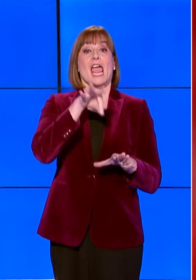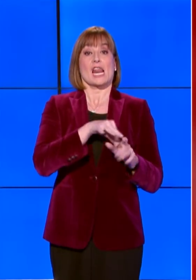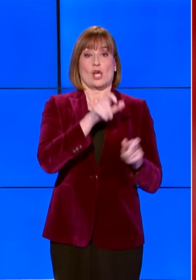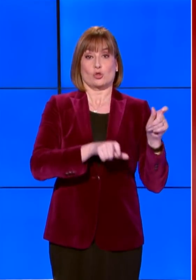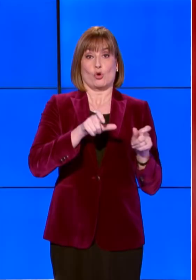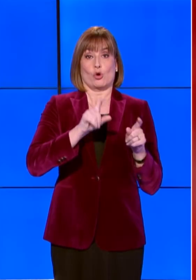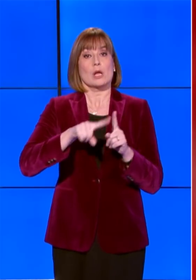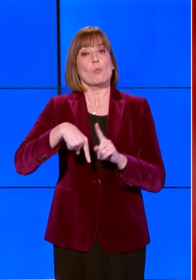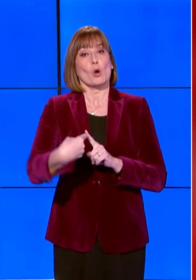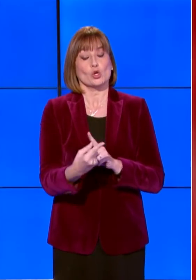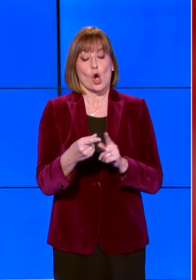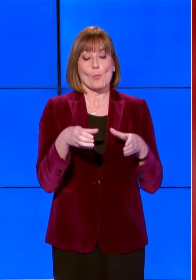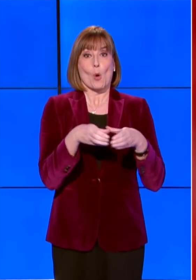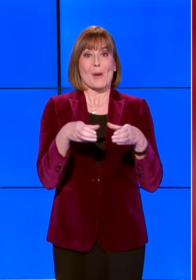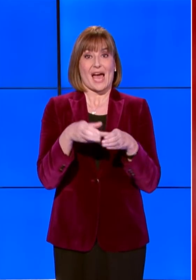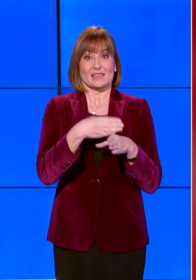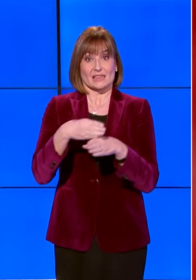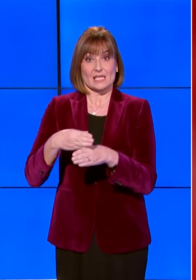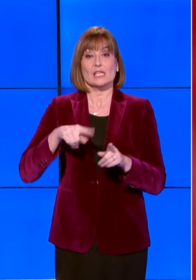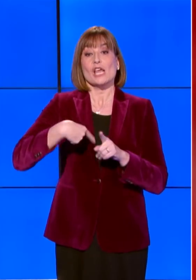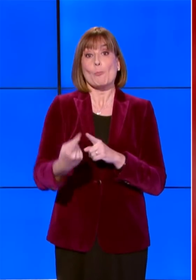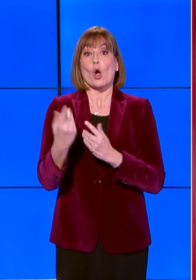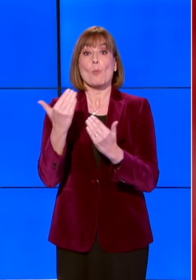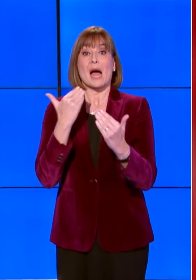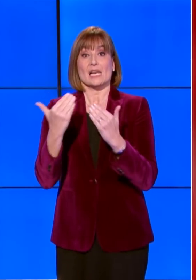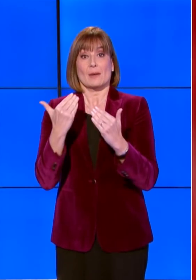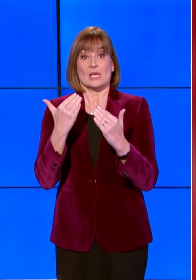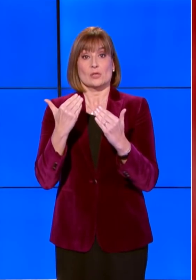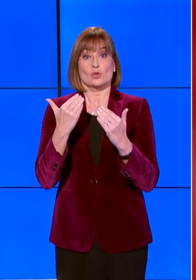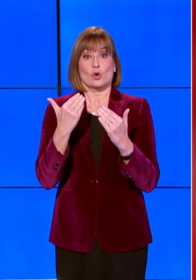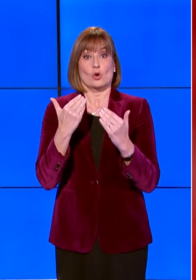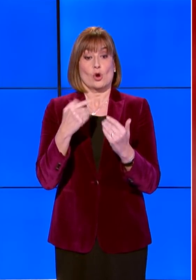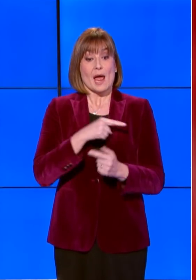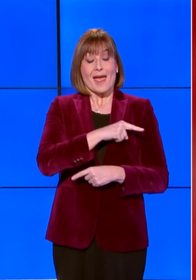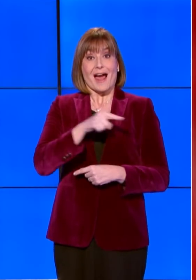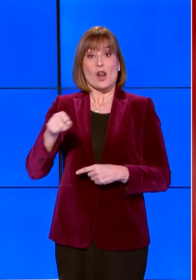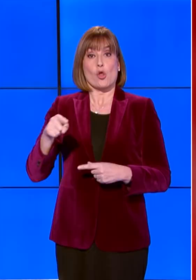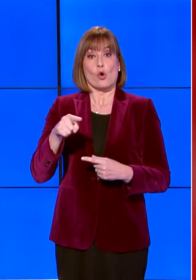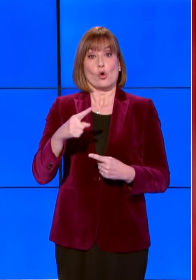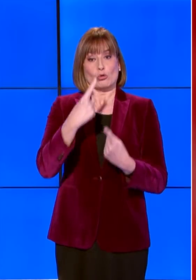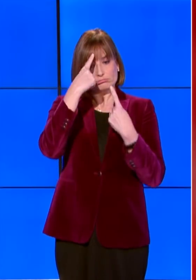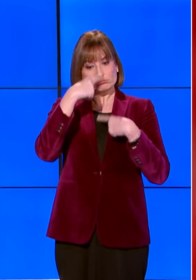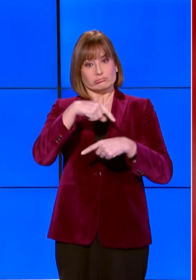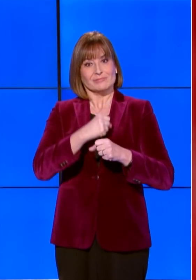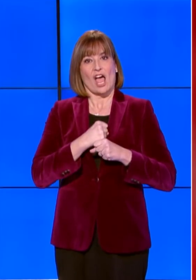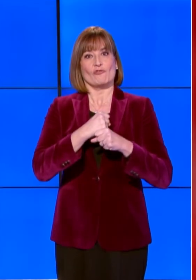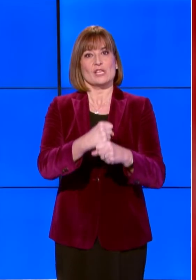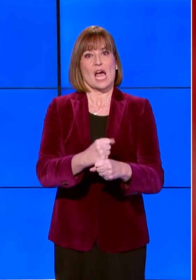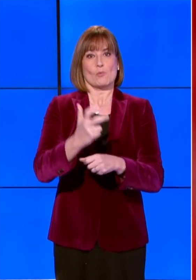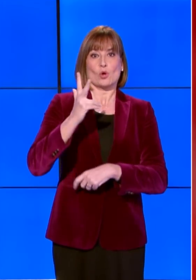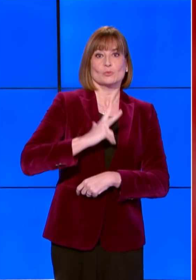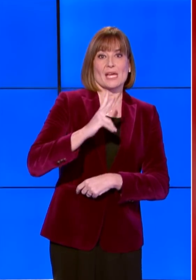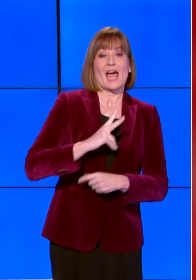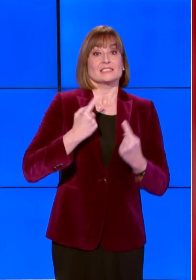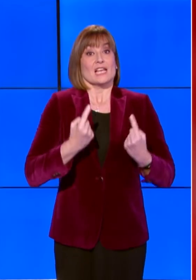successivamente, i partiti e il Parlamento. A loro sono affidate le nostre speranze e le